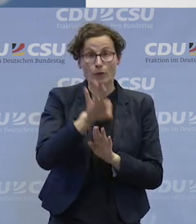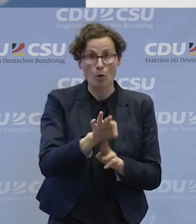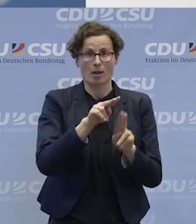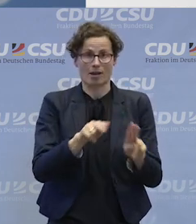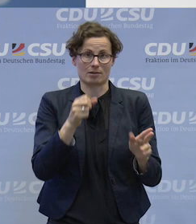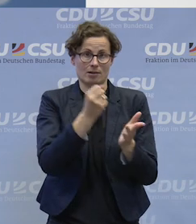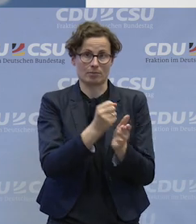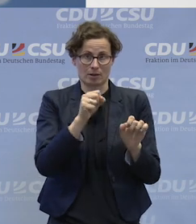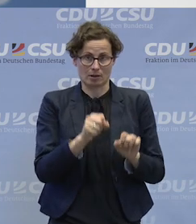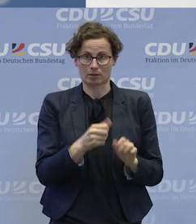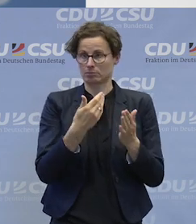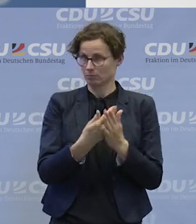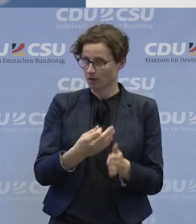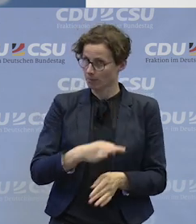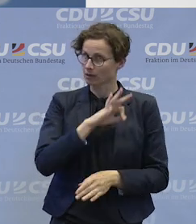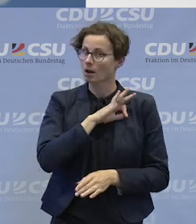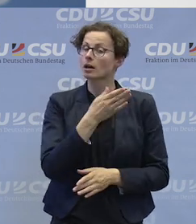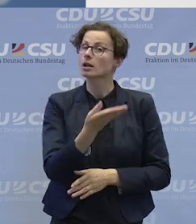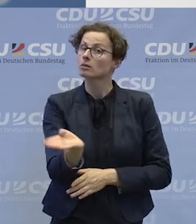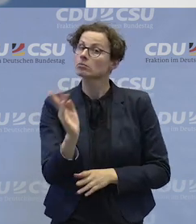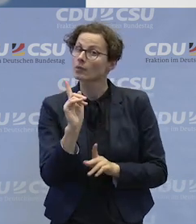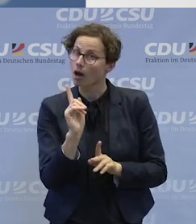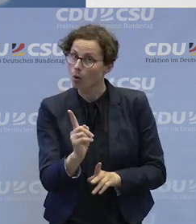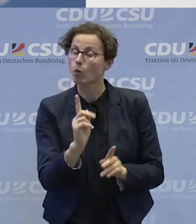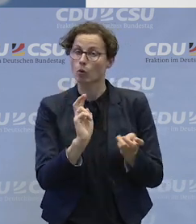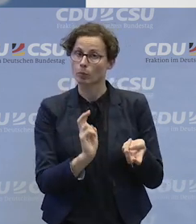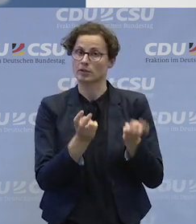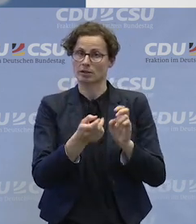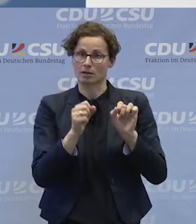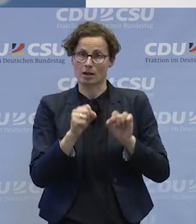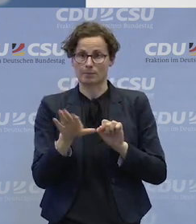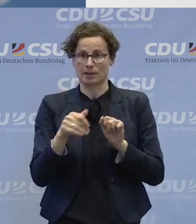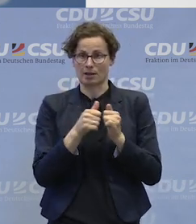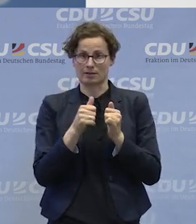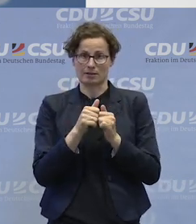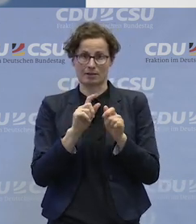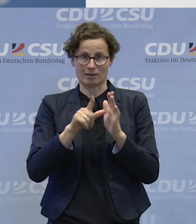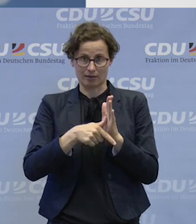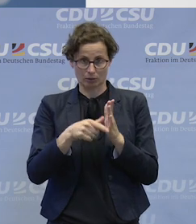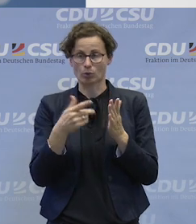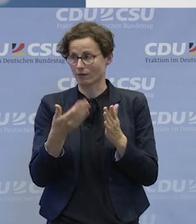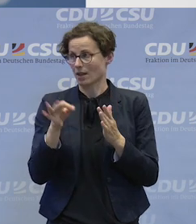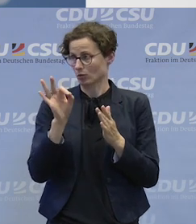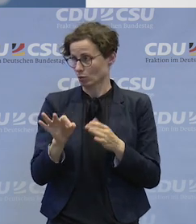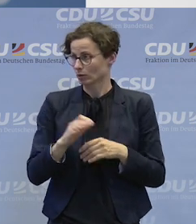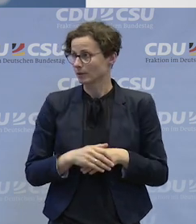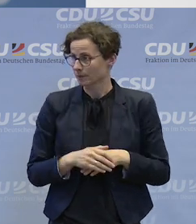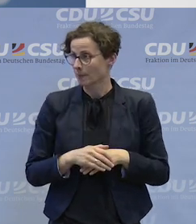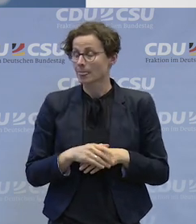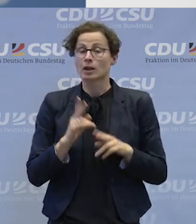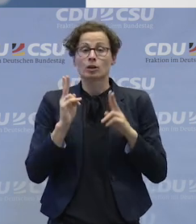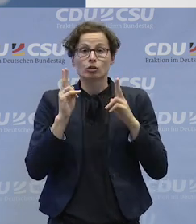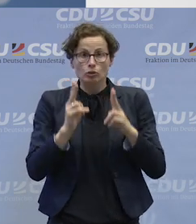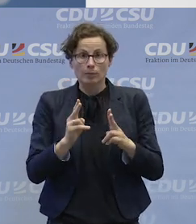Und das kann man auch in Parteien verwirklichen zum Beispiel. Da würden wir uns in der Tat freuen, weil man natürlich auch die Mitwirkung